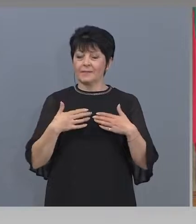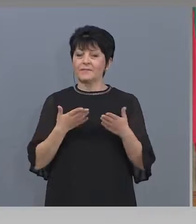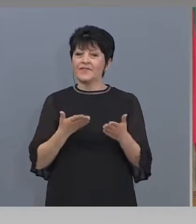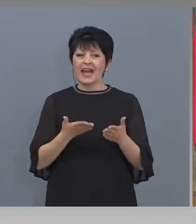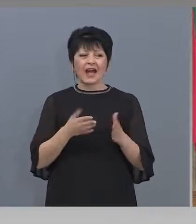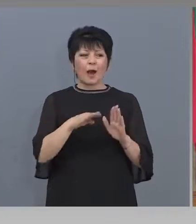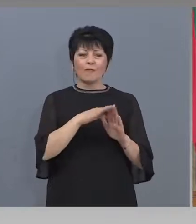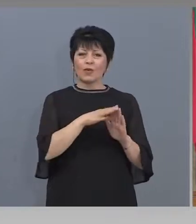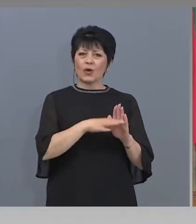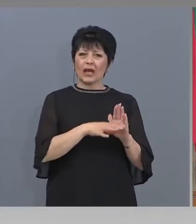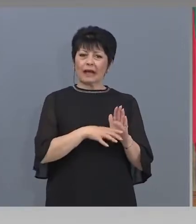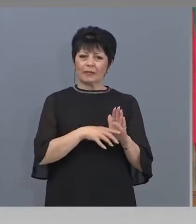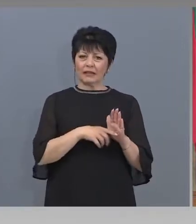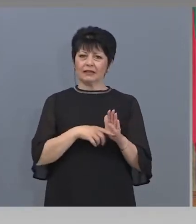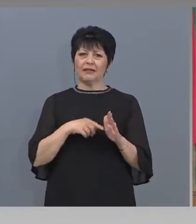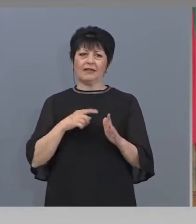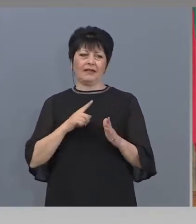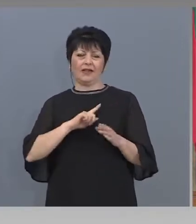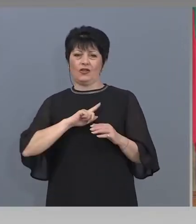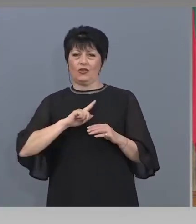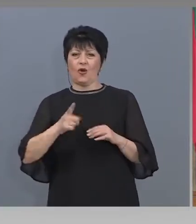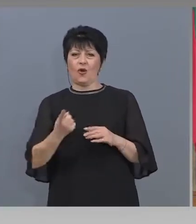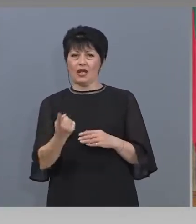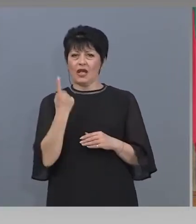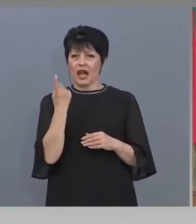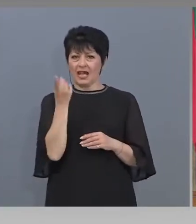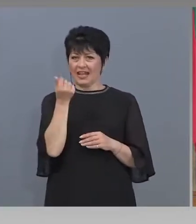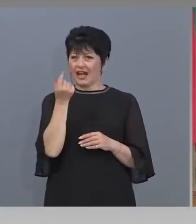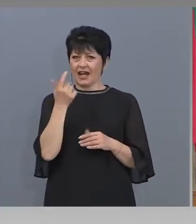до 1000 лева, които им е горели долу, дохода